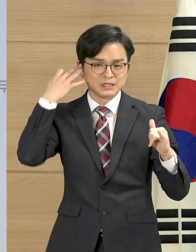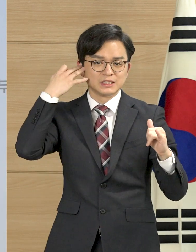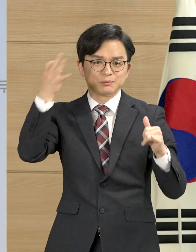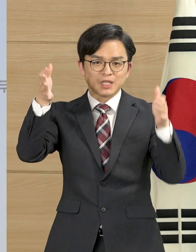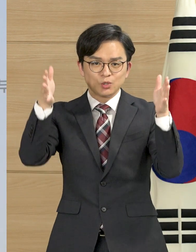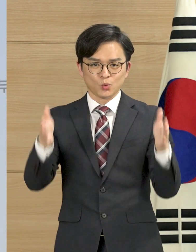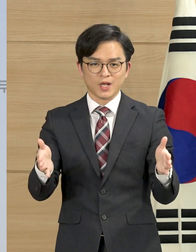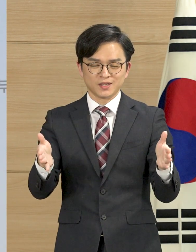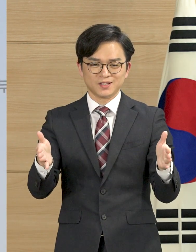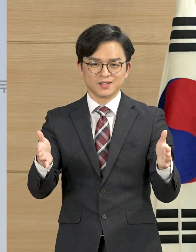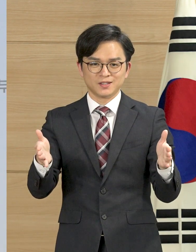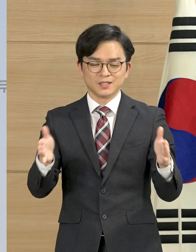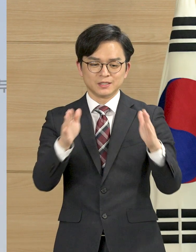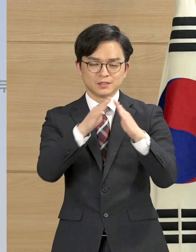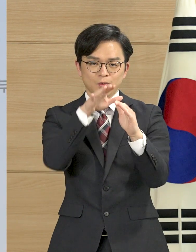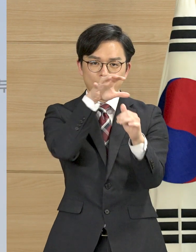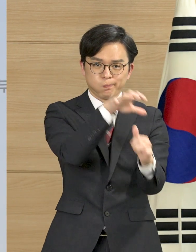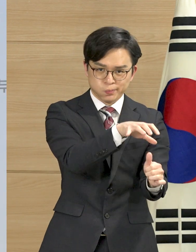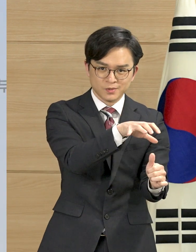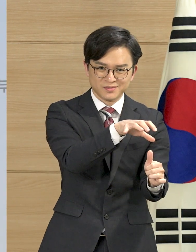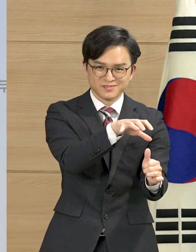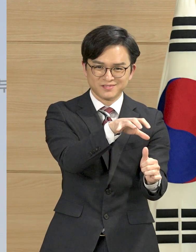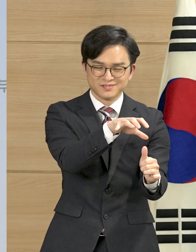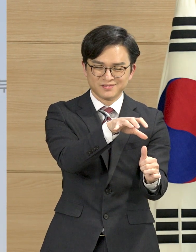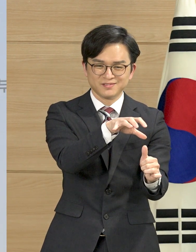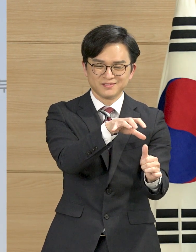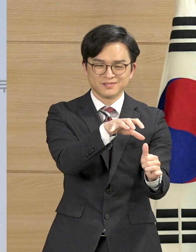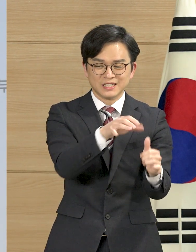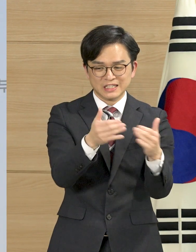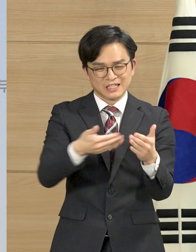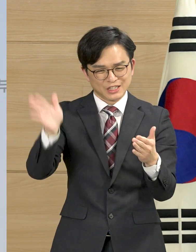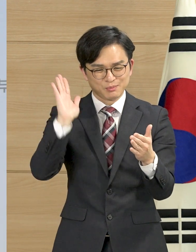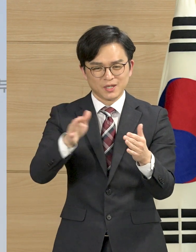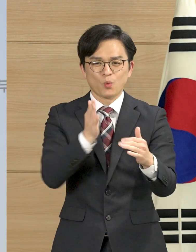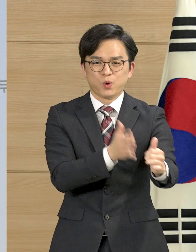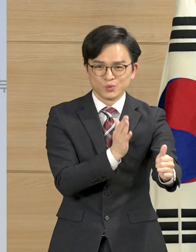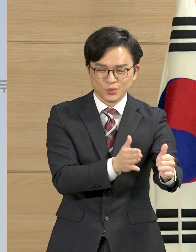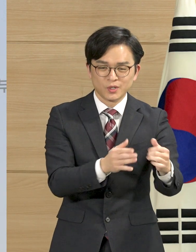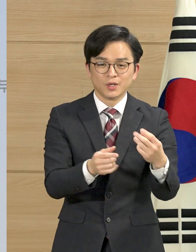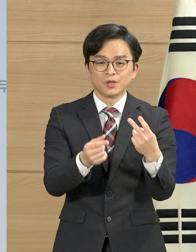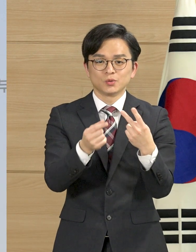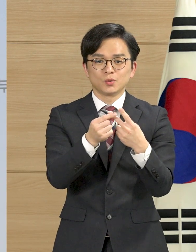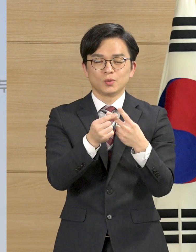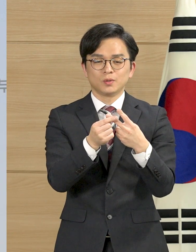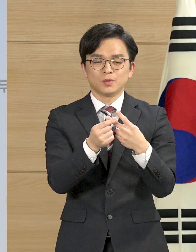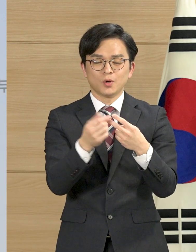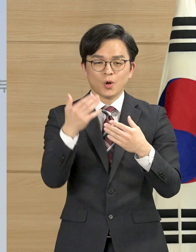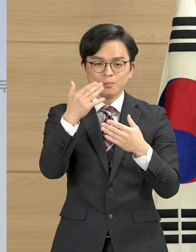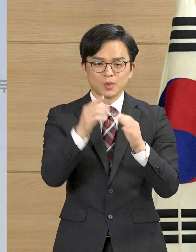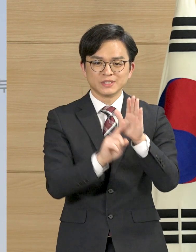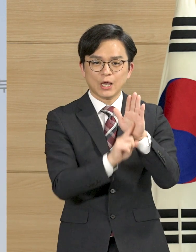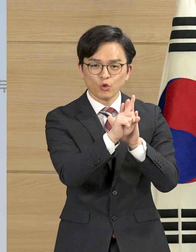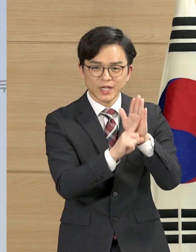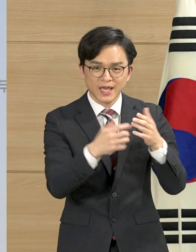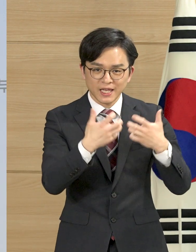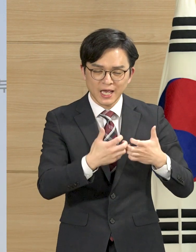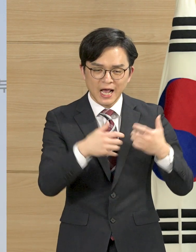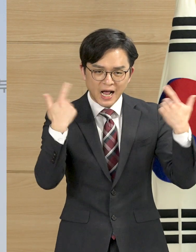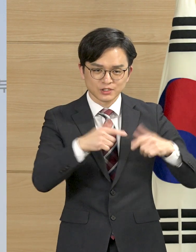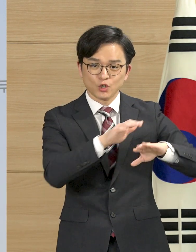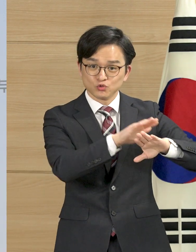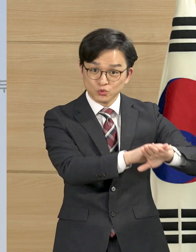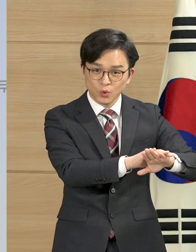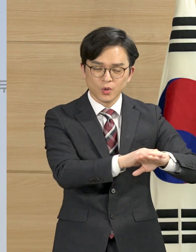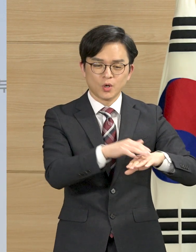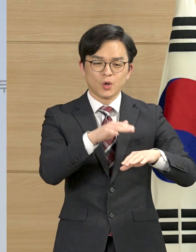14일간은 휴가, 재택근무 등을 통해 업무에서 배제할 것과 체온계, 손소독제